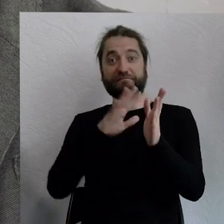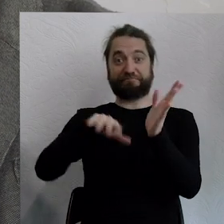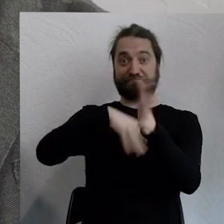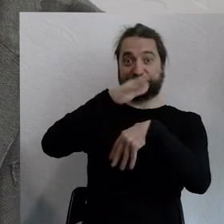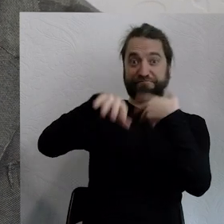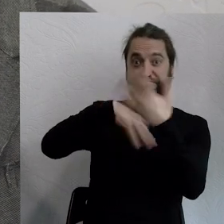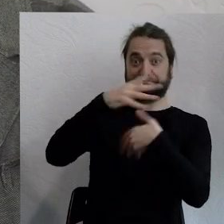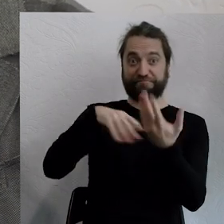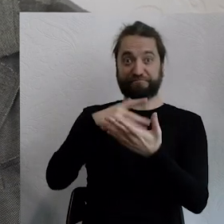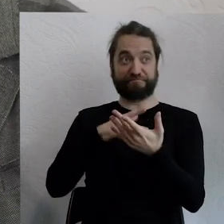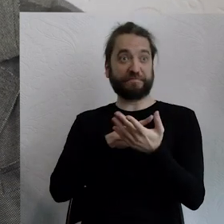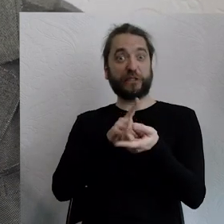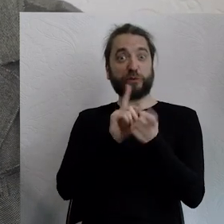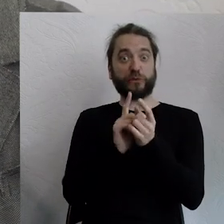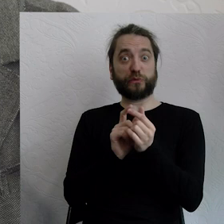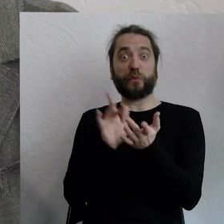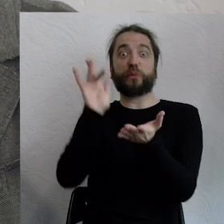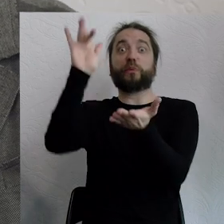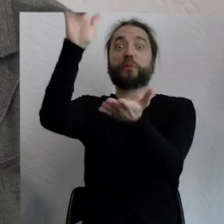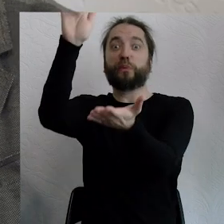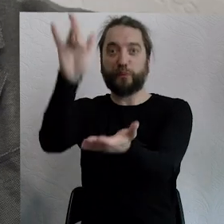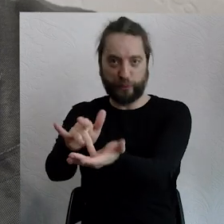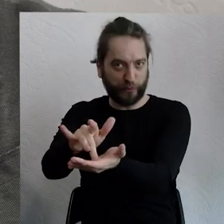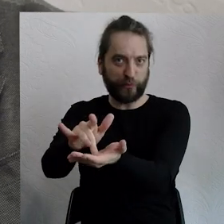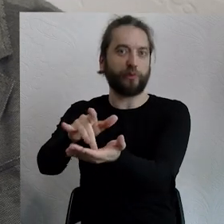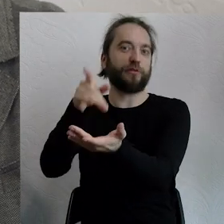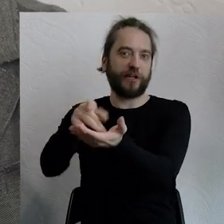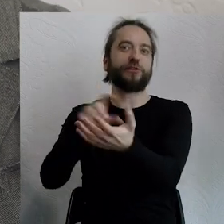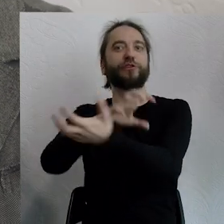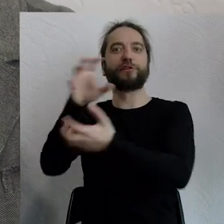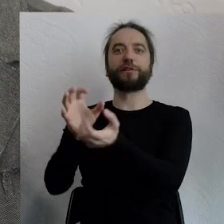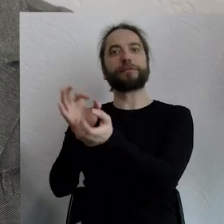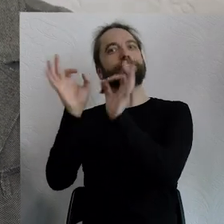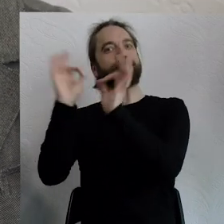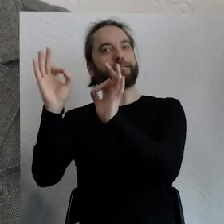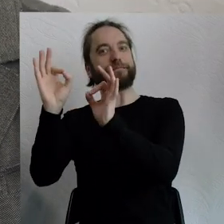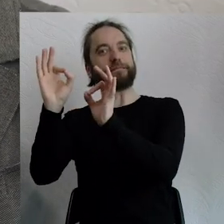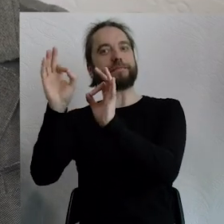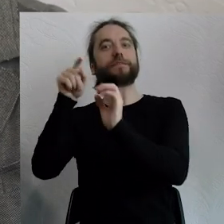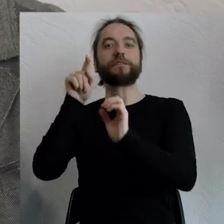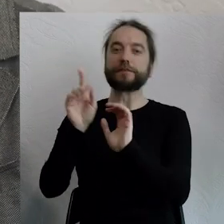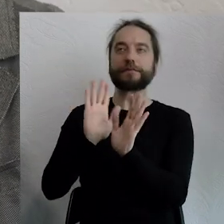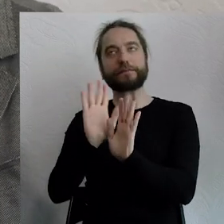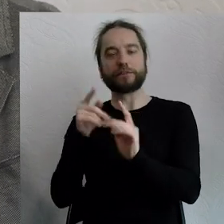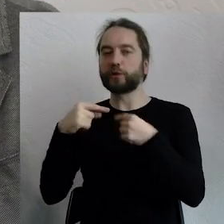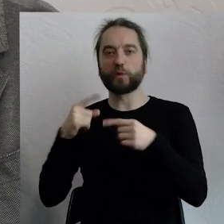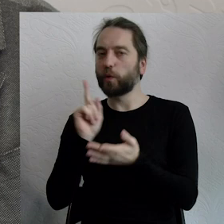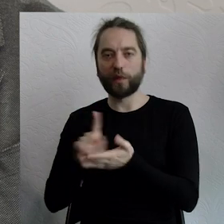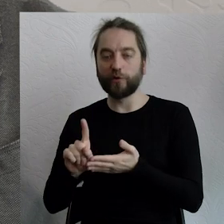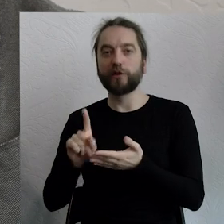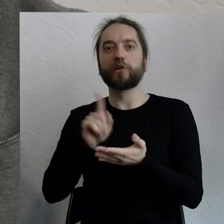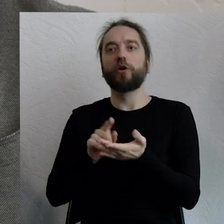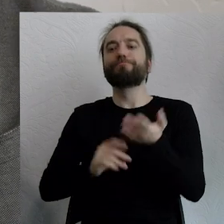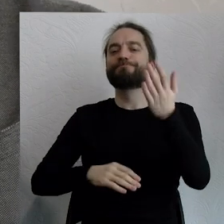i nie dotarłem tak szybko do świata idealnego. I ten mój 2040 rok to jest świat, w którym zaczynamy